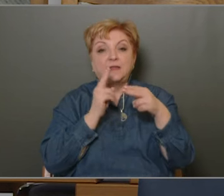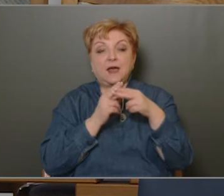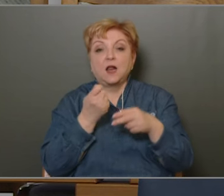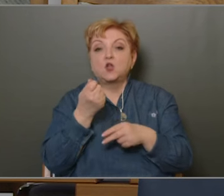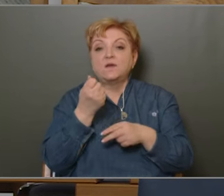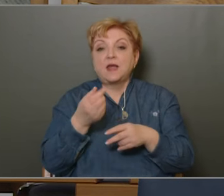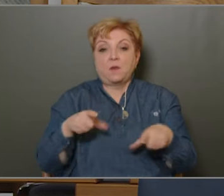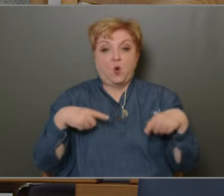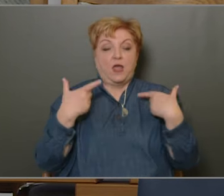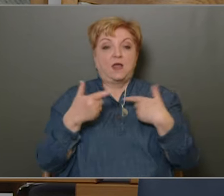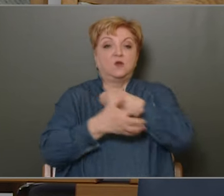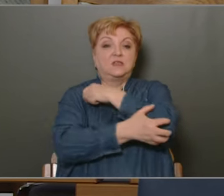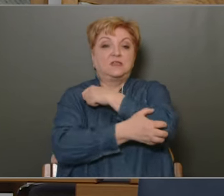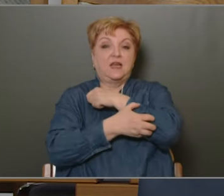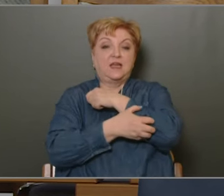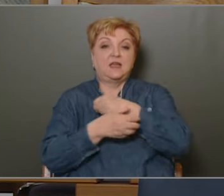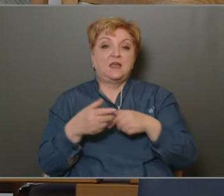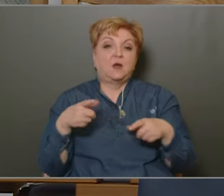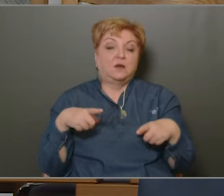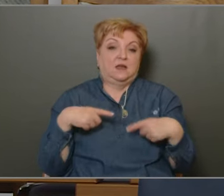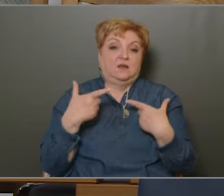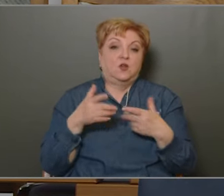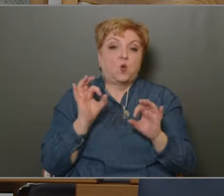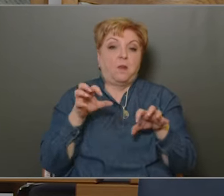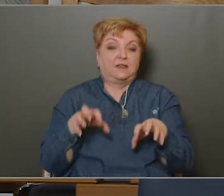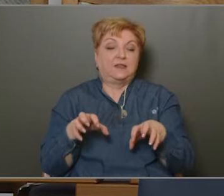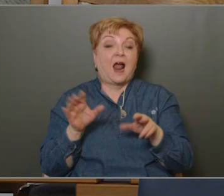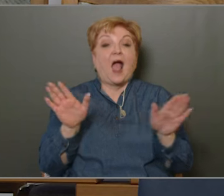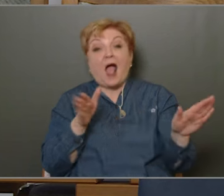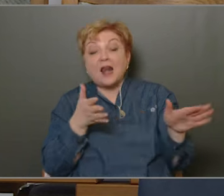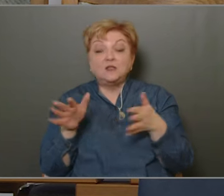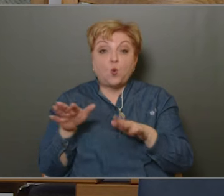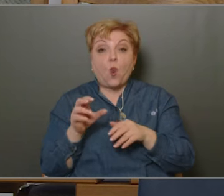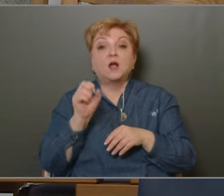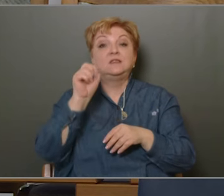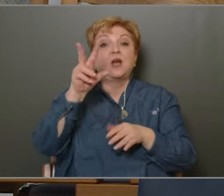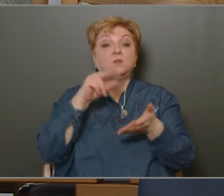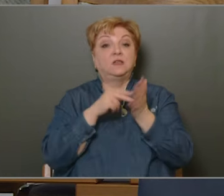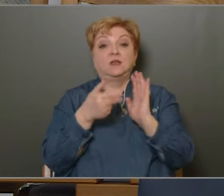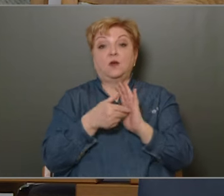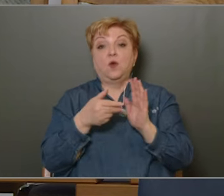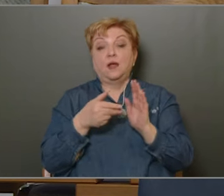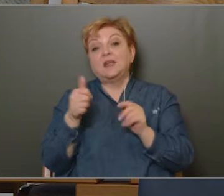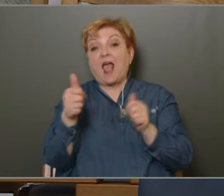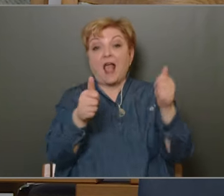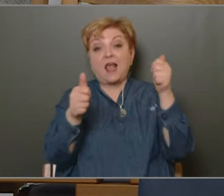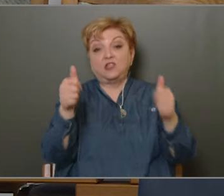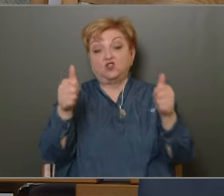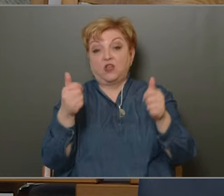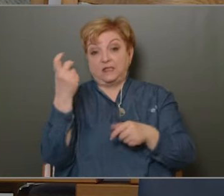jövedelemből élők, a szegények életének jobb áttételéért. Állítólag ez a tizenharmadik kerület egyesek szerint.